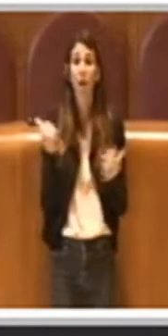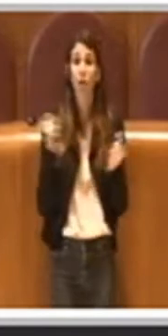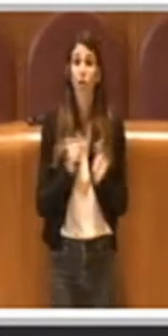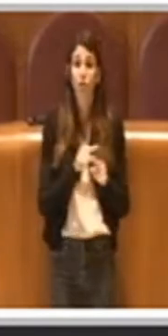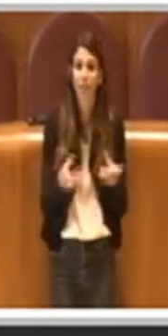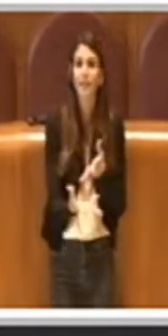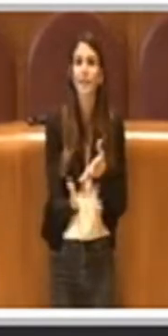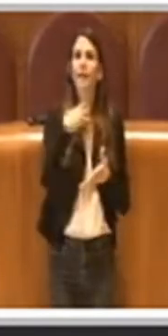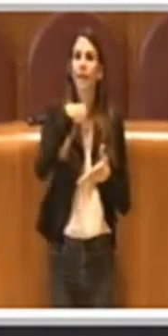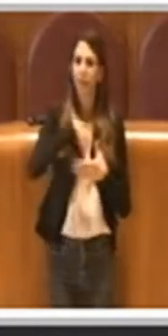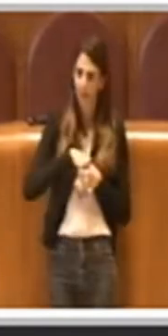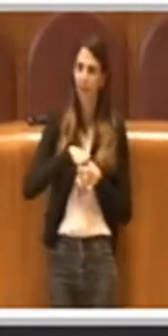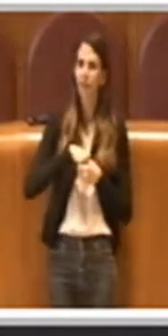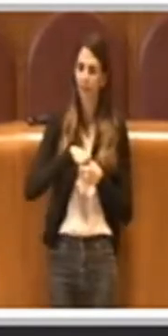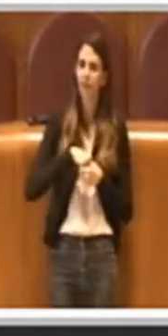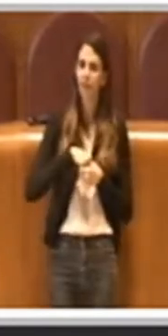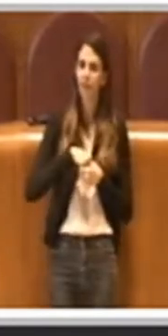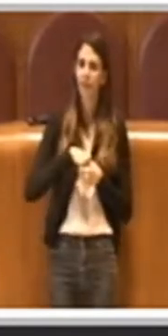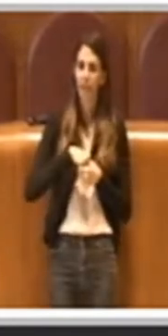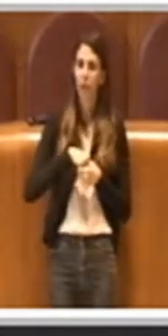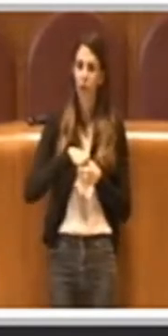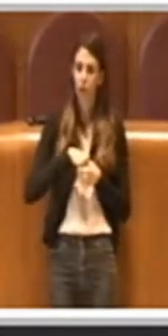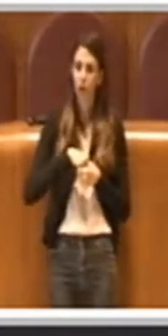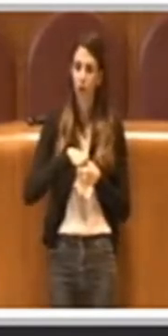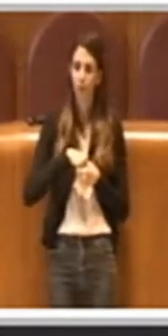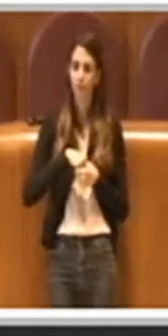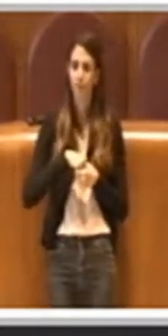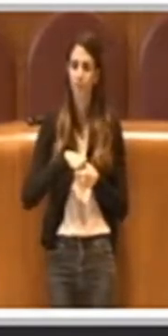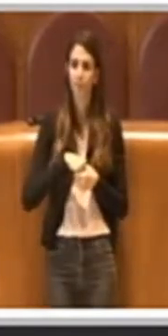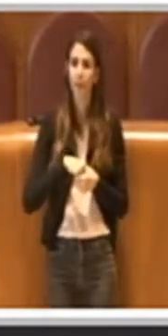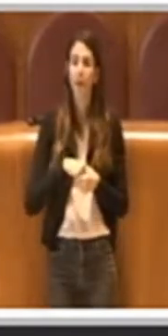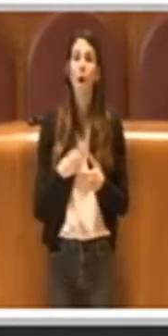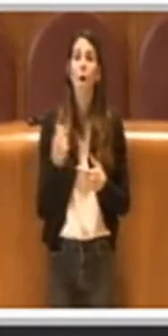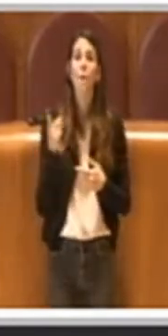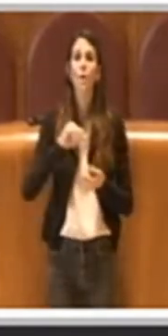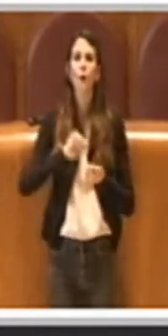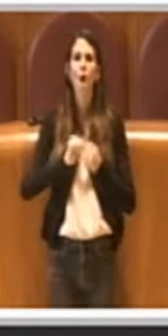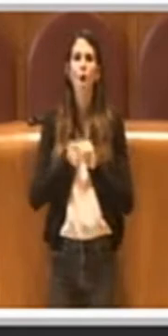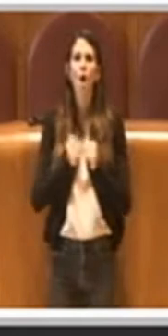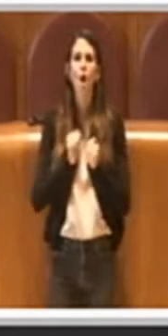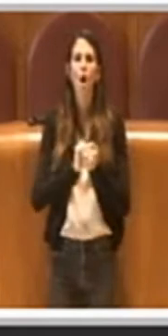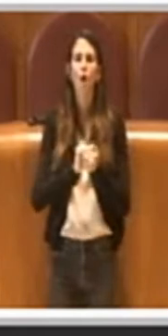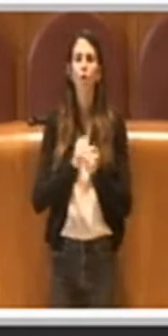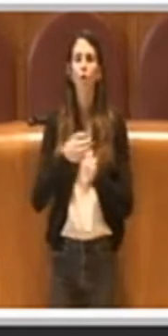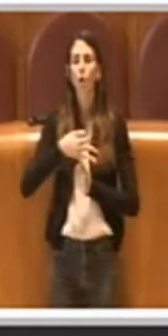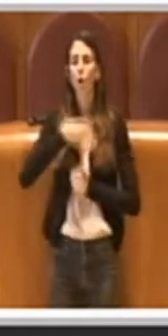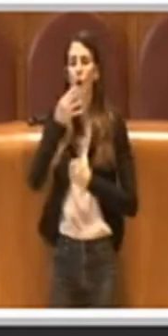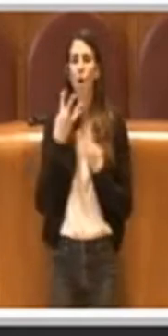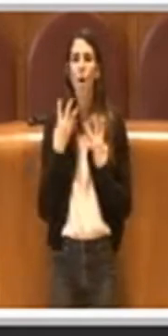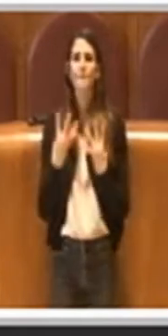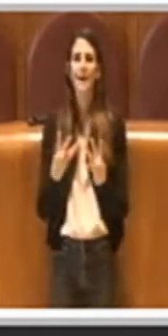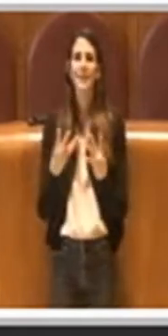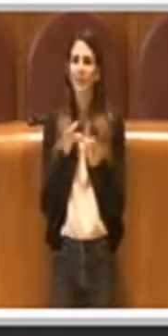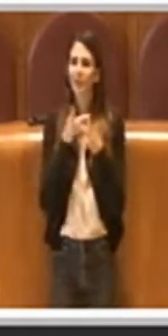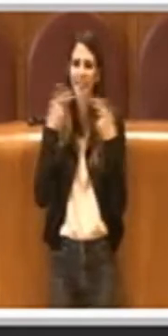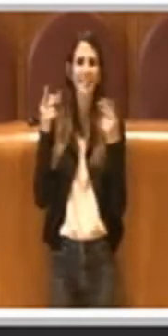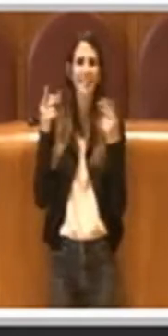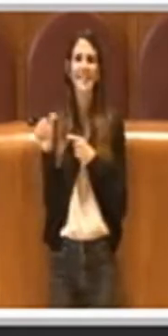lottando ovviamente sul parco della Serenissima, sul parco lineare Roma-Est, insomma